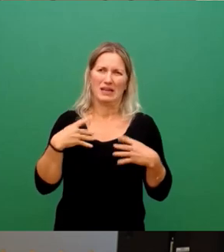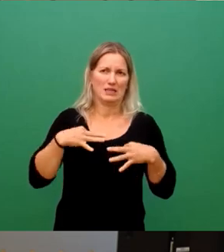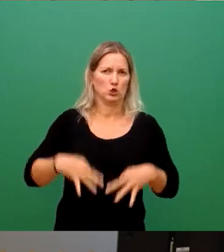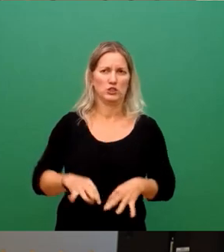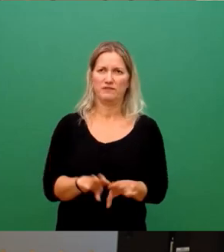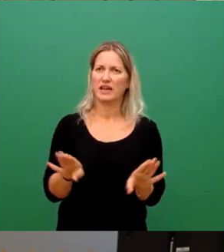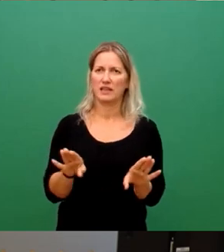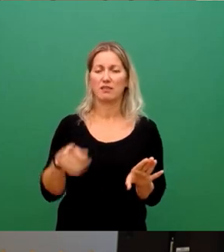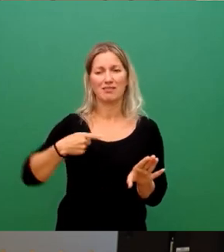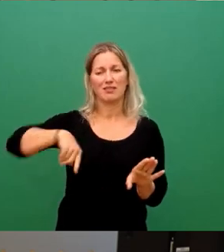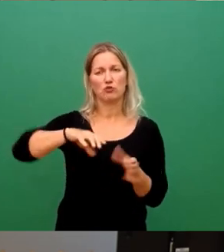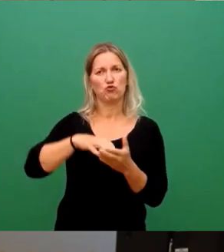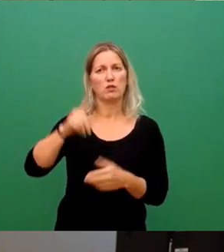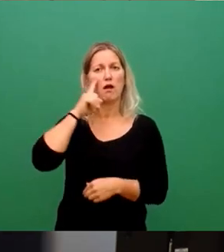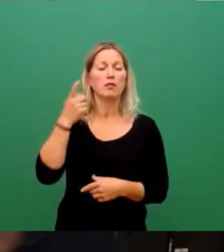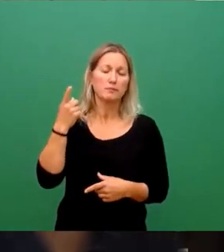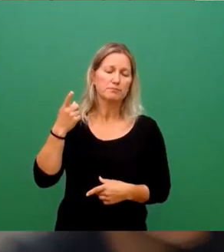als Stadtrats sollten das wahrnehmen. Danke.